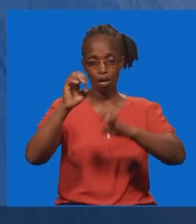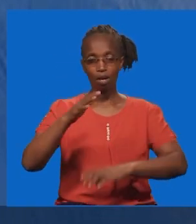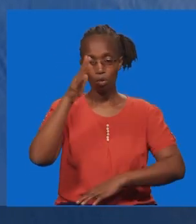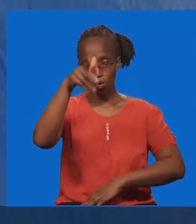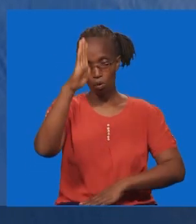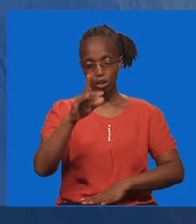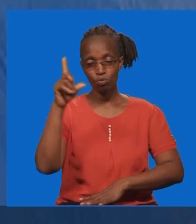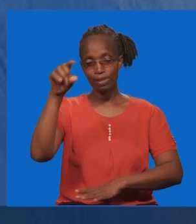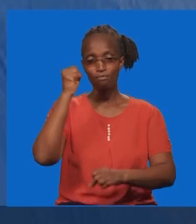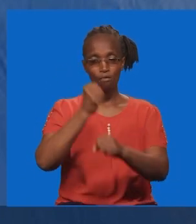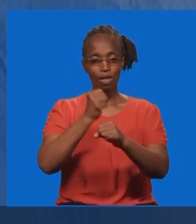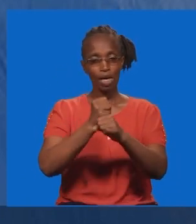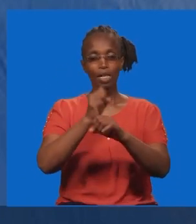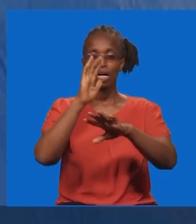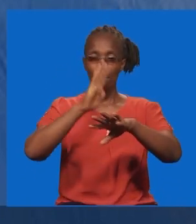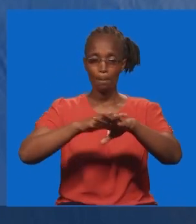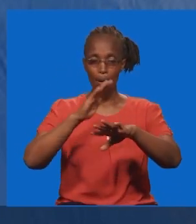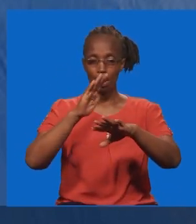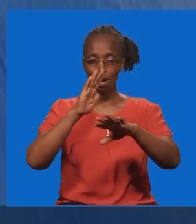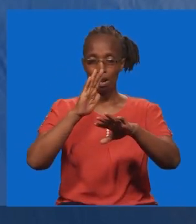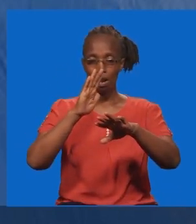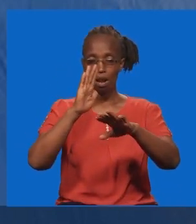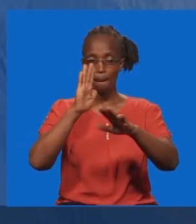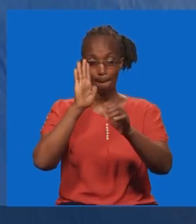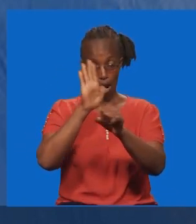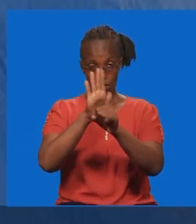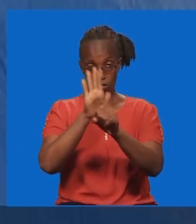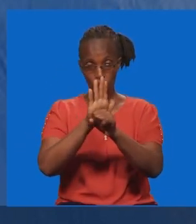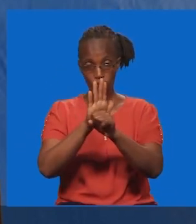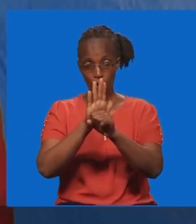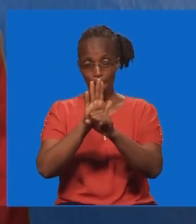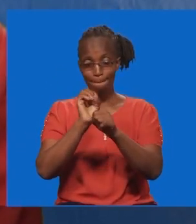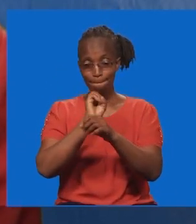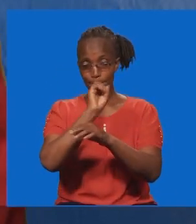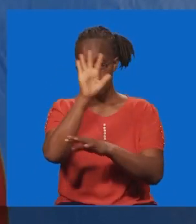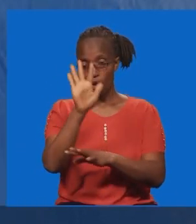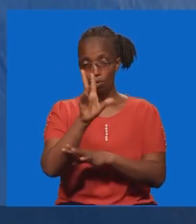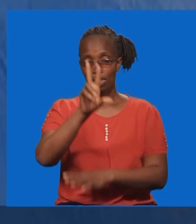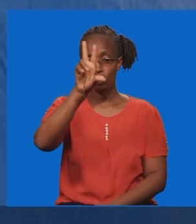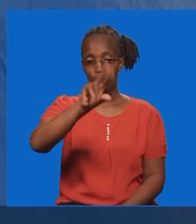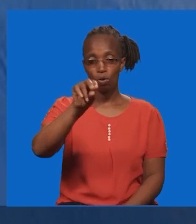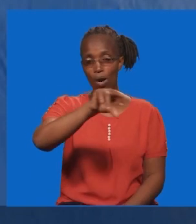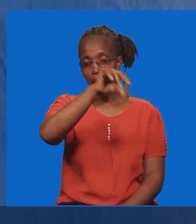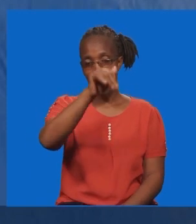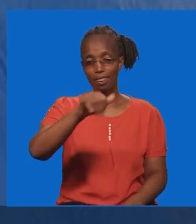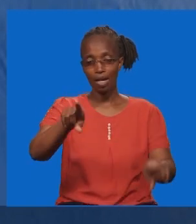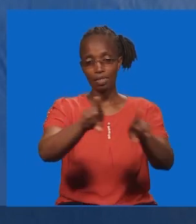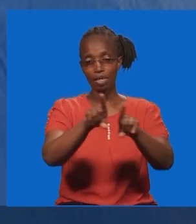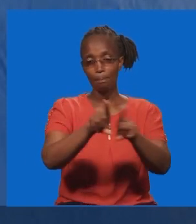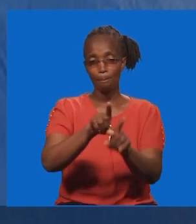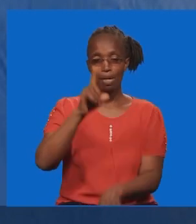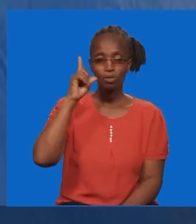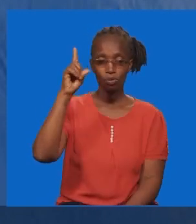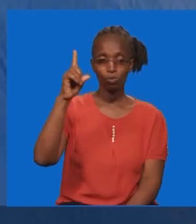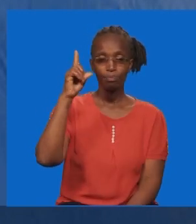umefanya kwa wingi miunjiza yako na mawazo yako kwetu. Akuna awezae kufananishwa nawe.